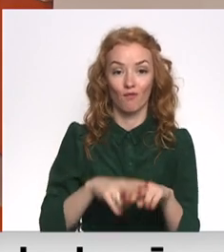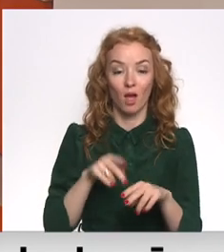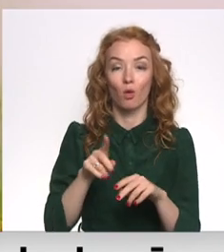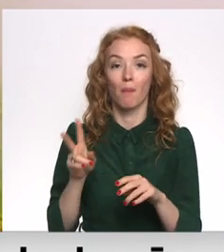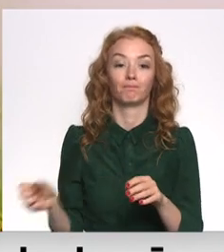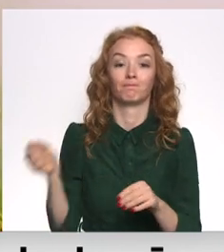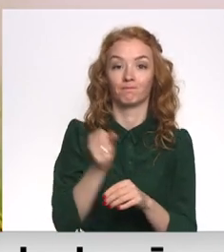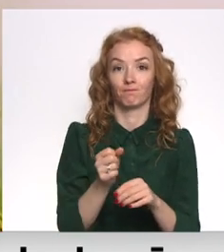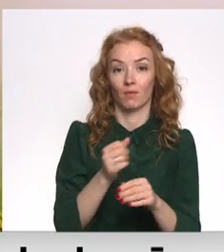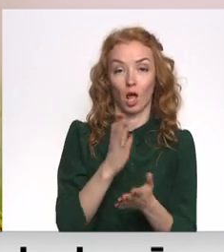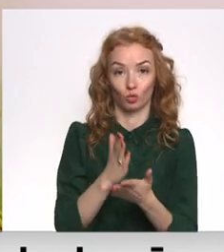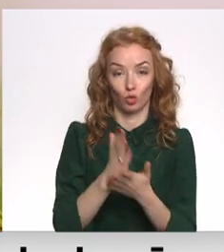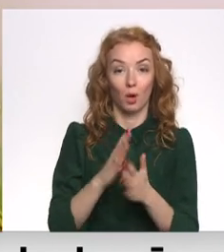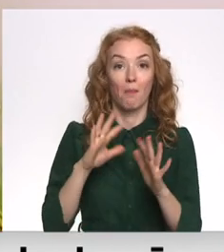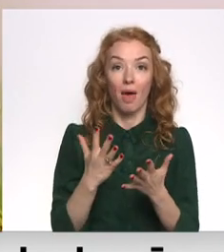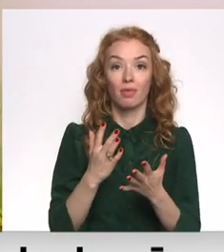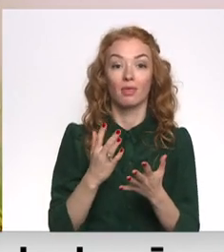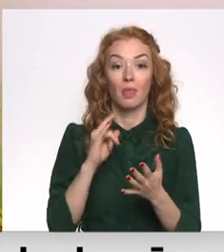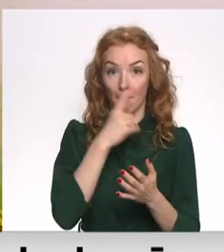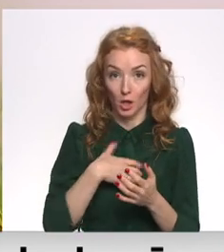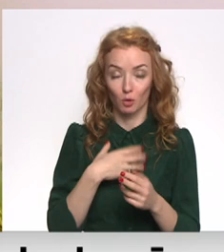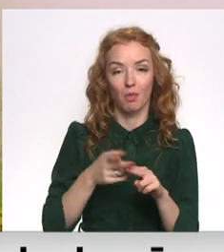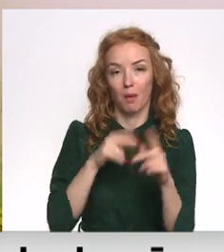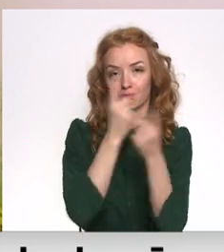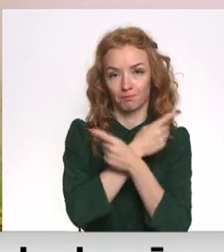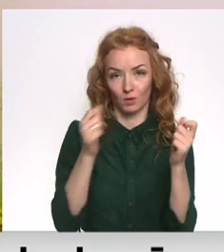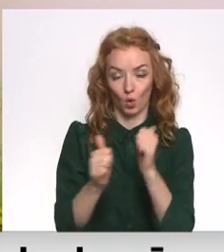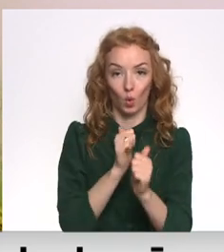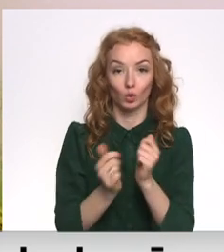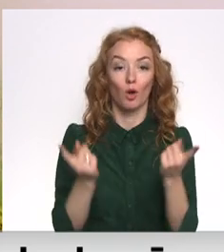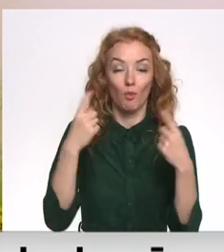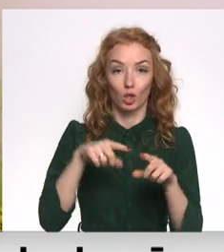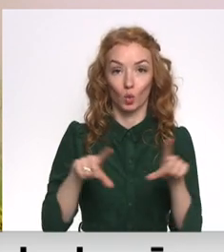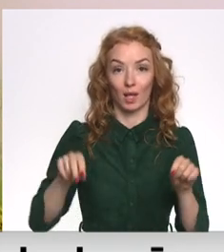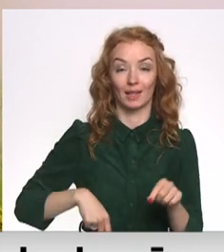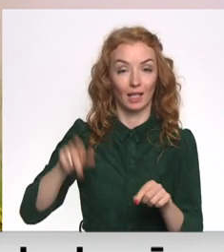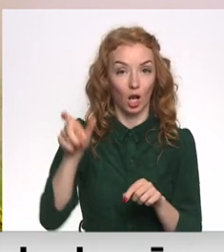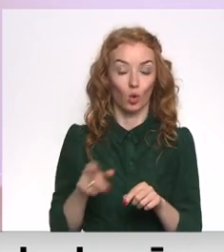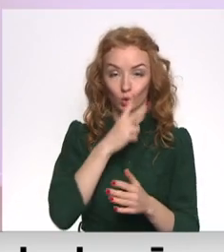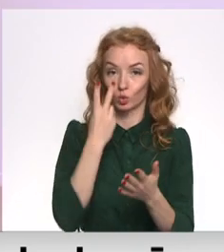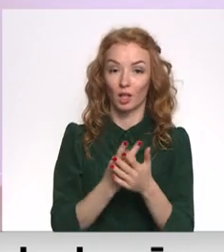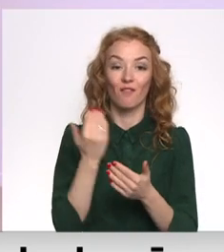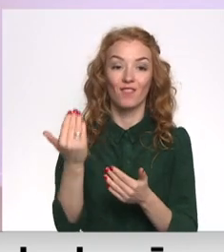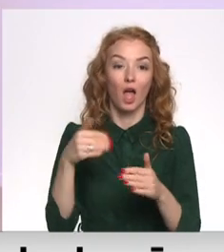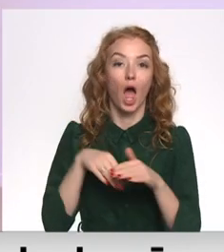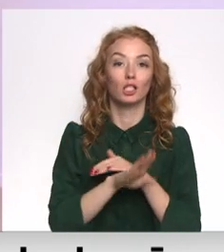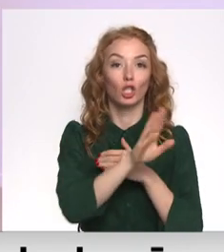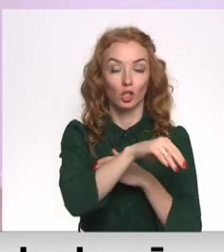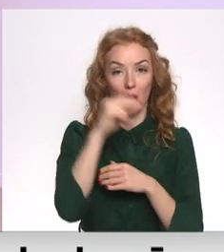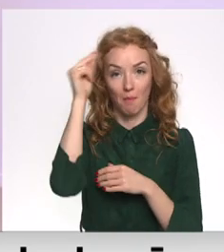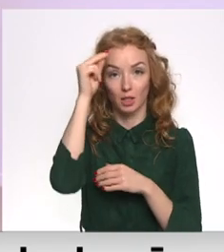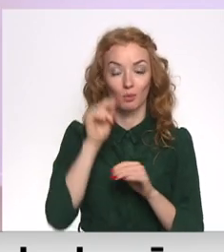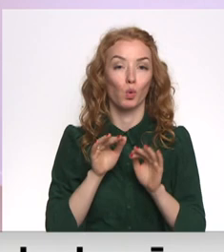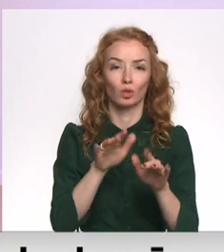spēkiem, bet nepieciešamības gadījumā izsludināšot konkursu. Pašēzējas skolas direktors uzskata, ka viņa aiziešana mācība